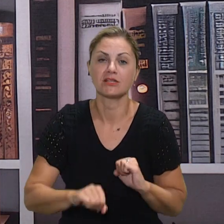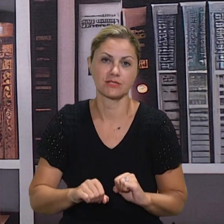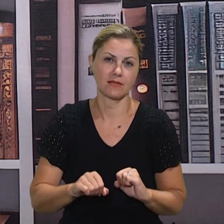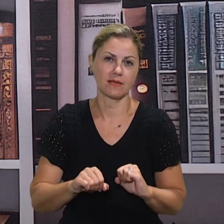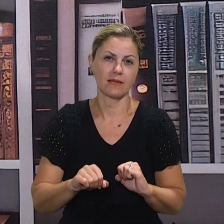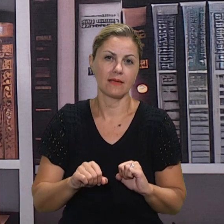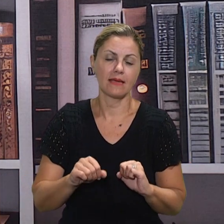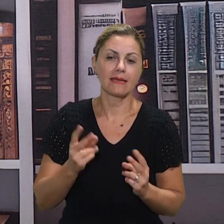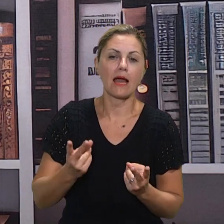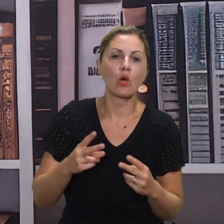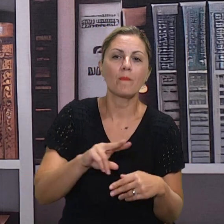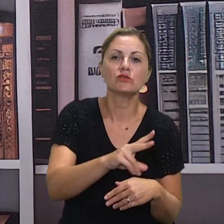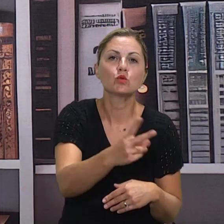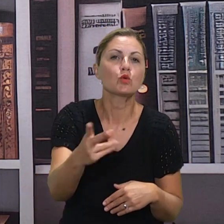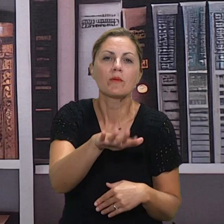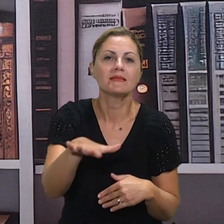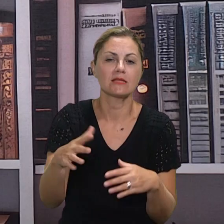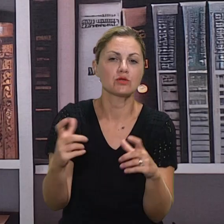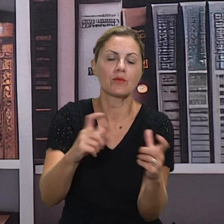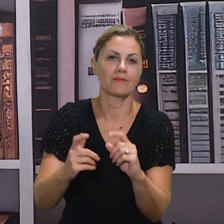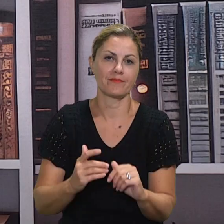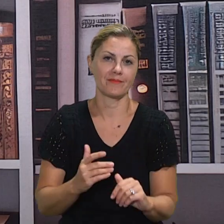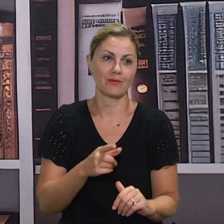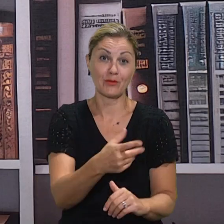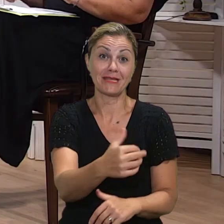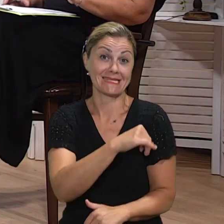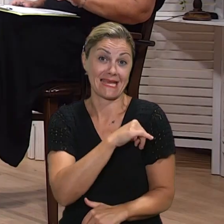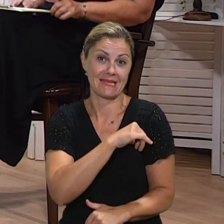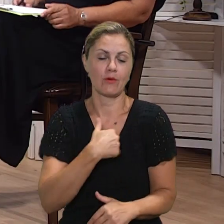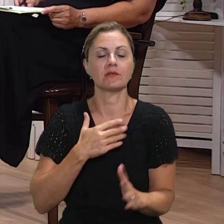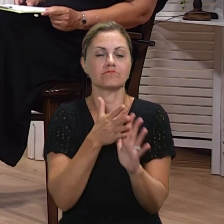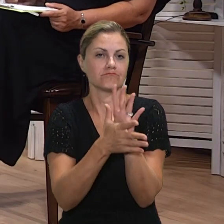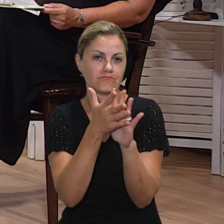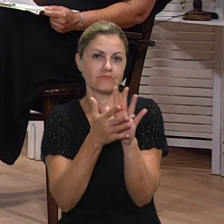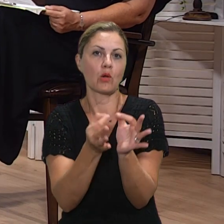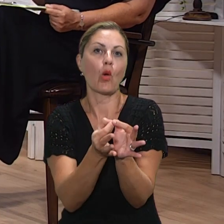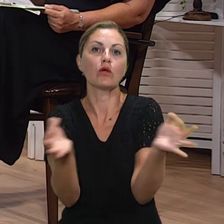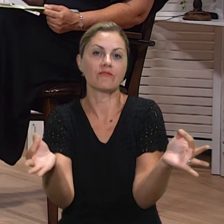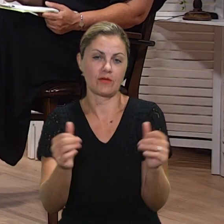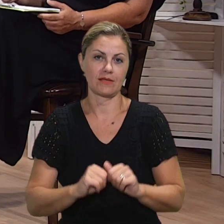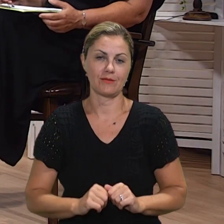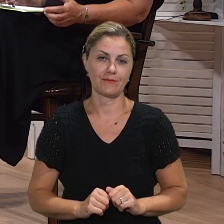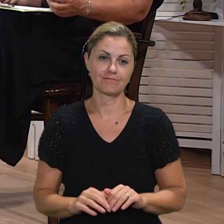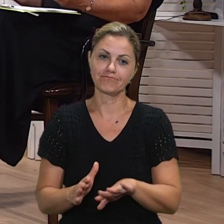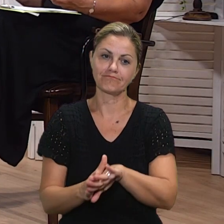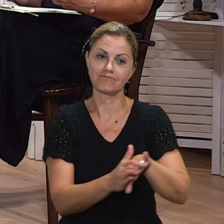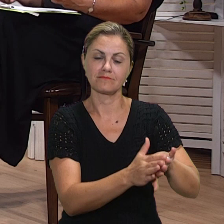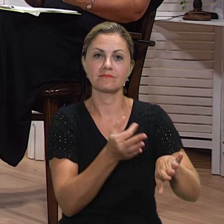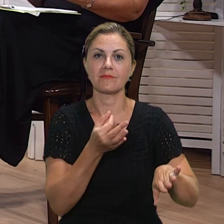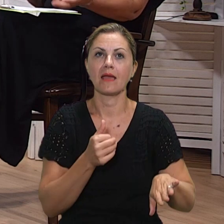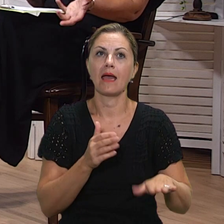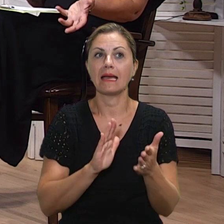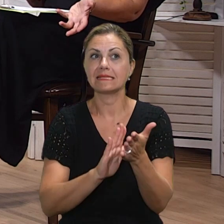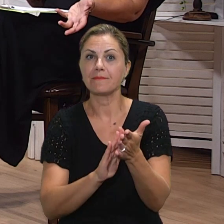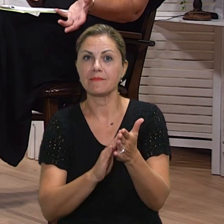na onaj partnerski odnos učitelja i roditelja. Ja bih sad rekla da je to savršeno roditelje. Mene zanimaju oni roditelji koji baš i ne